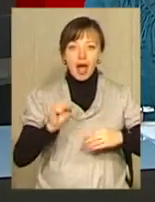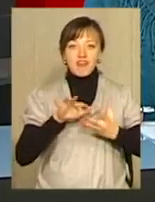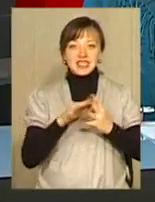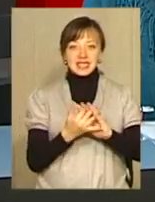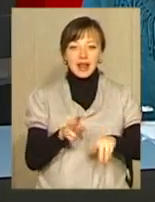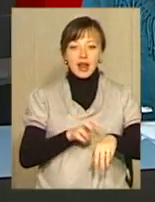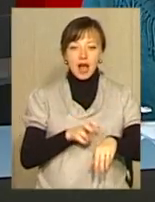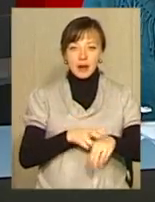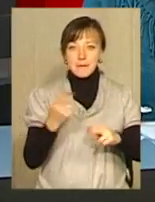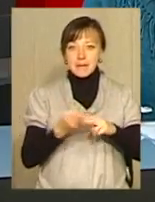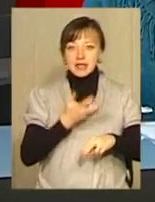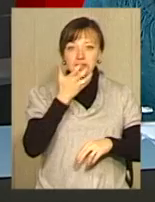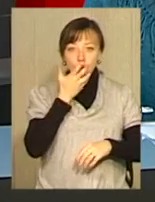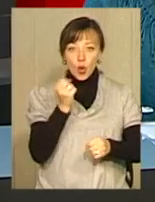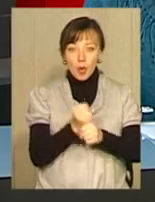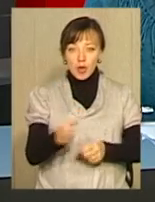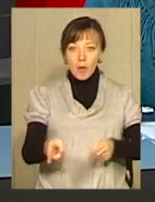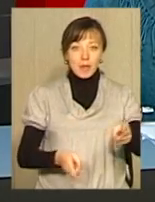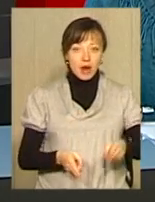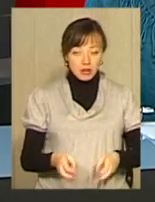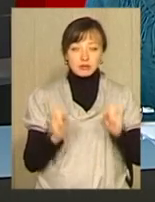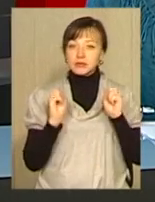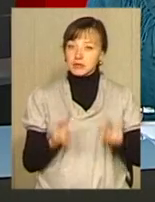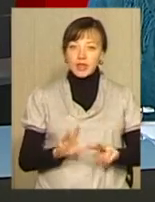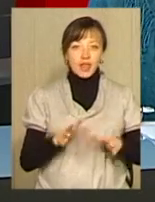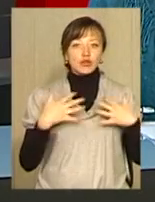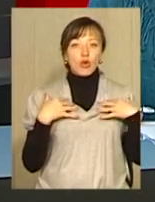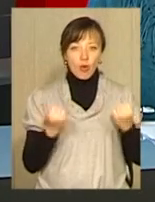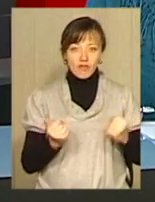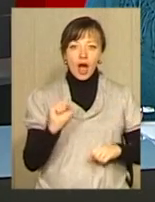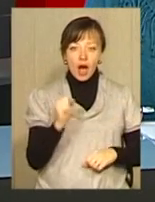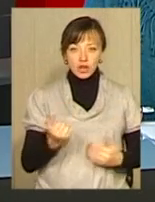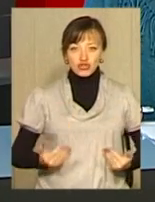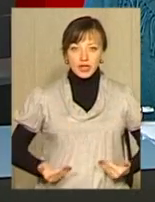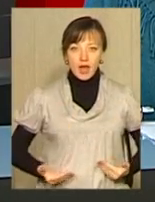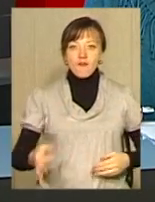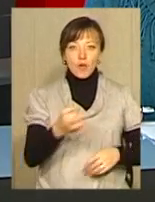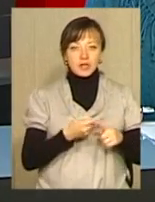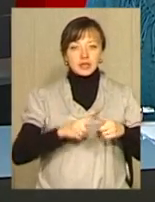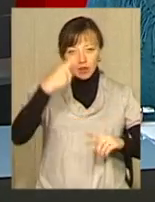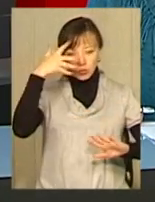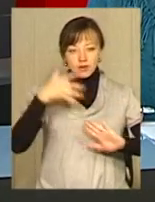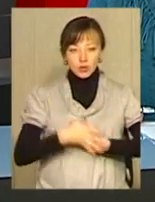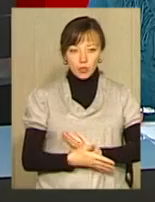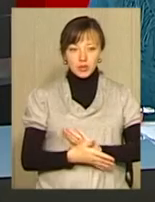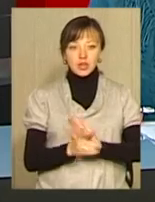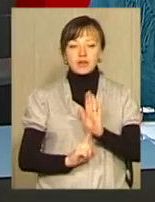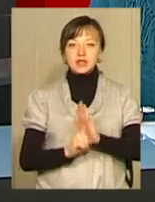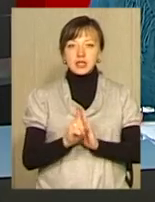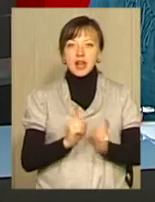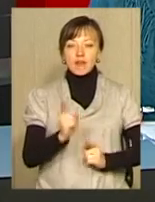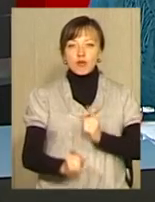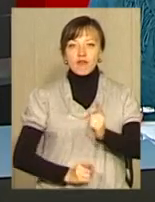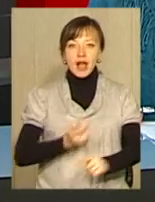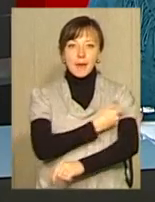безштатного анестезіолога роблять операції, під загрозою вже не здоров'я, а життя. В області це добре усвідомили і взялися за реформування